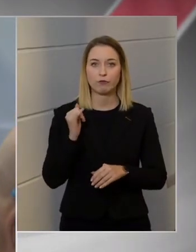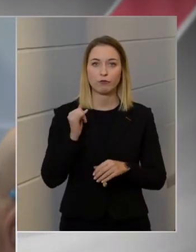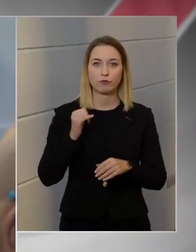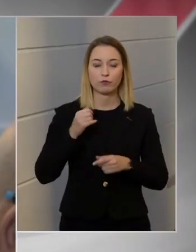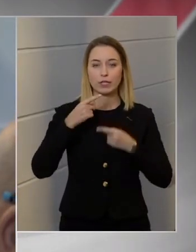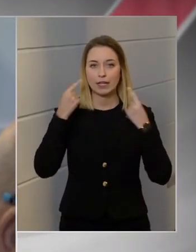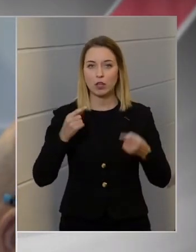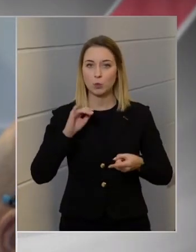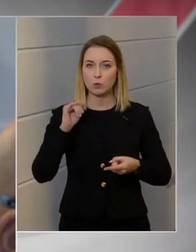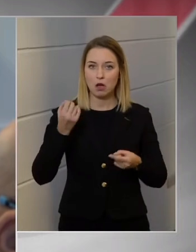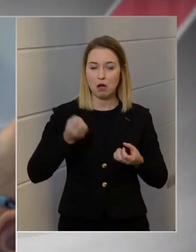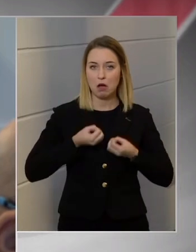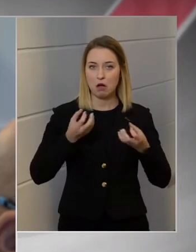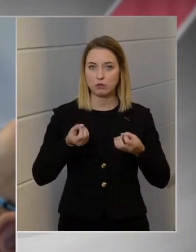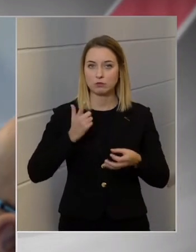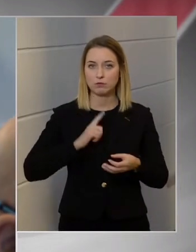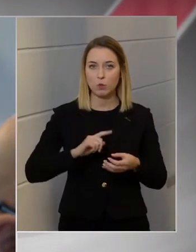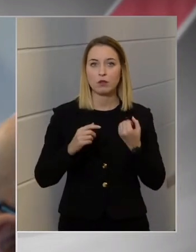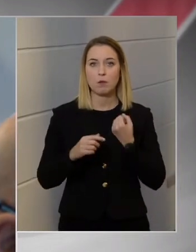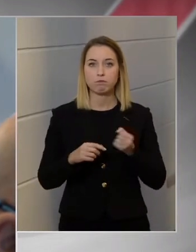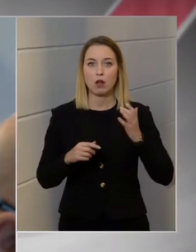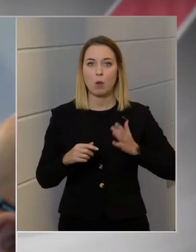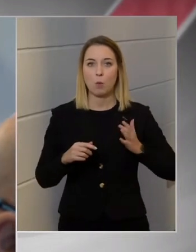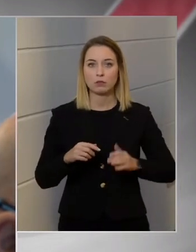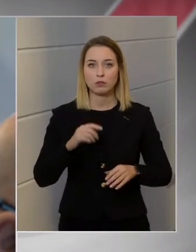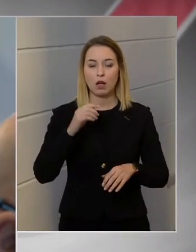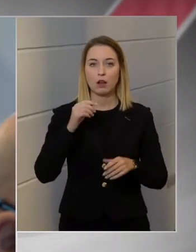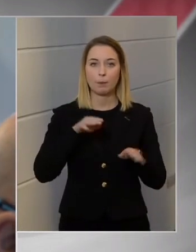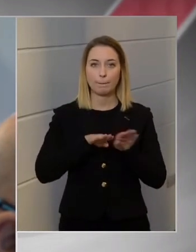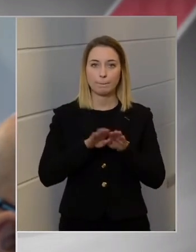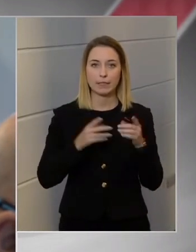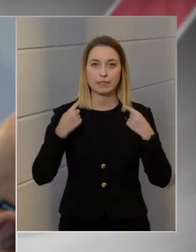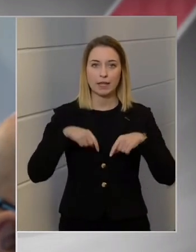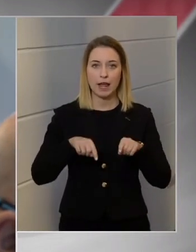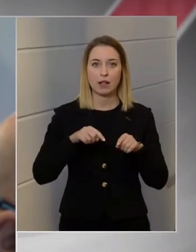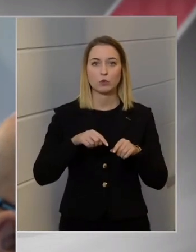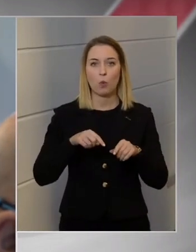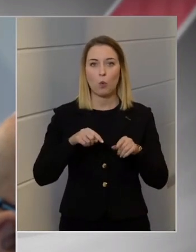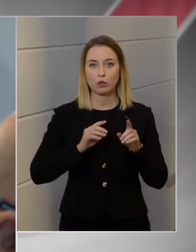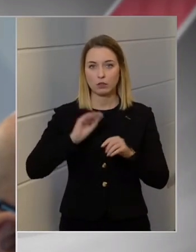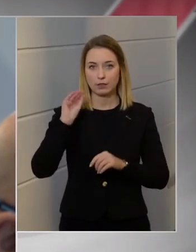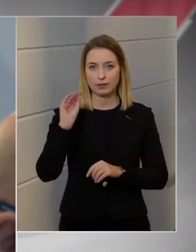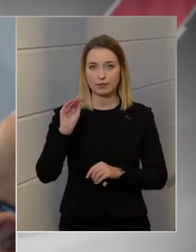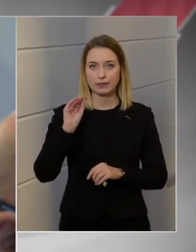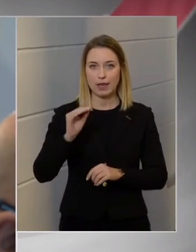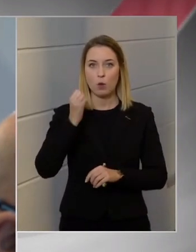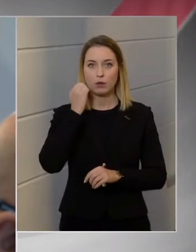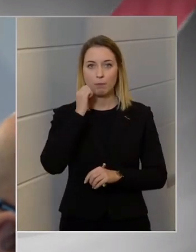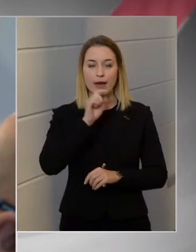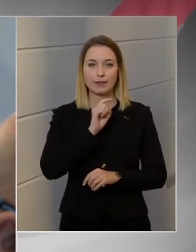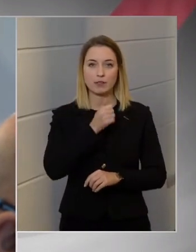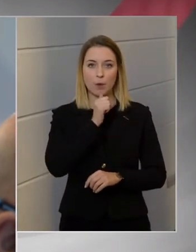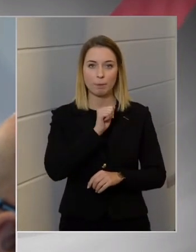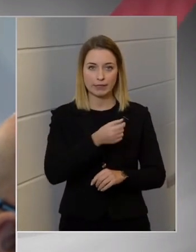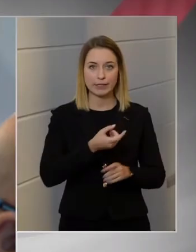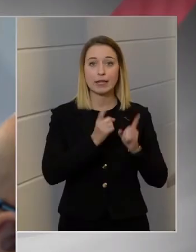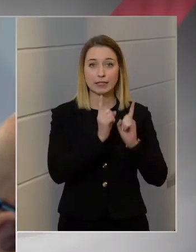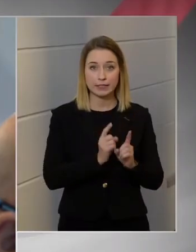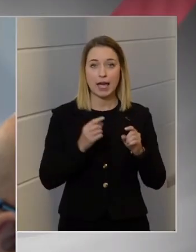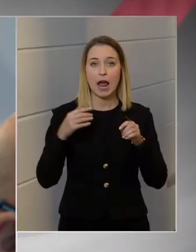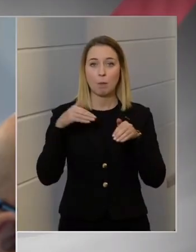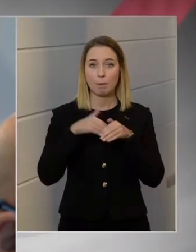látott, amiben a baloldal miniszterelnök jelöltje, Márki Zajpéter, kiállt a migráció mellett, valamint a migráció jelentette